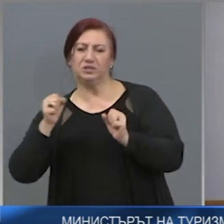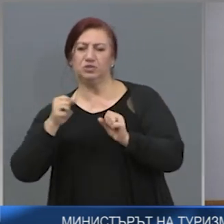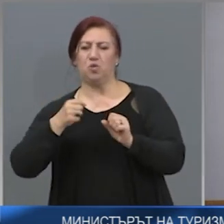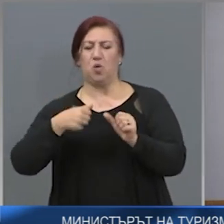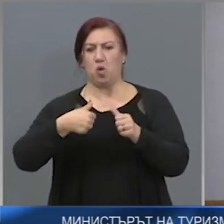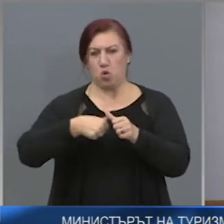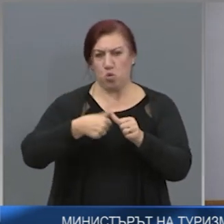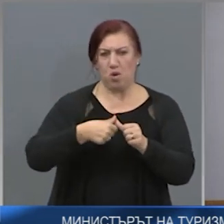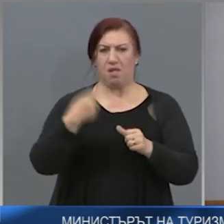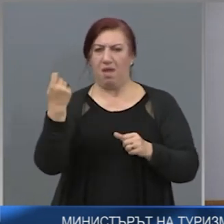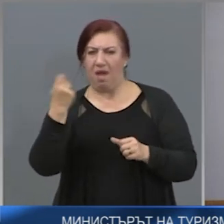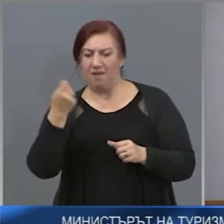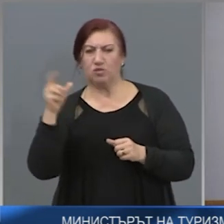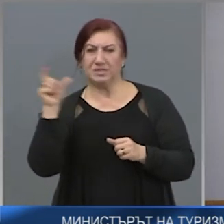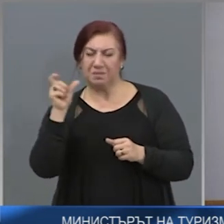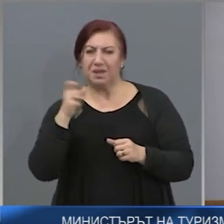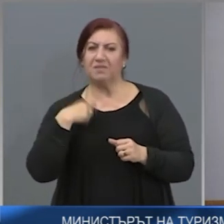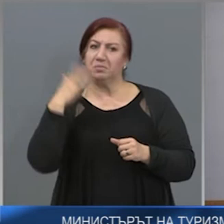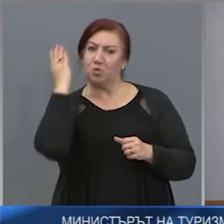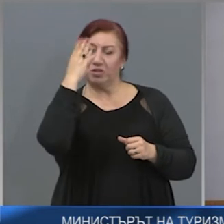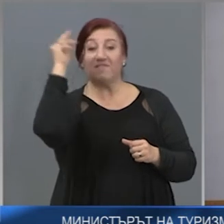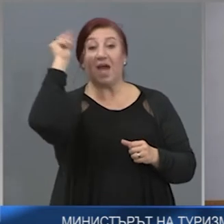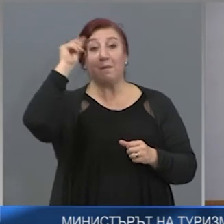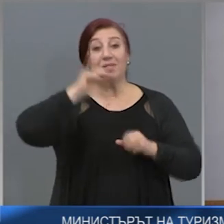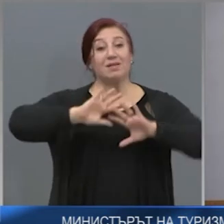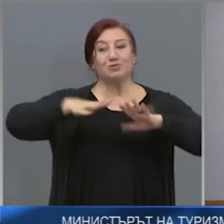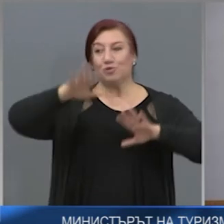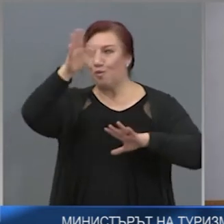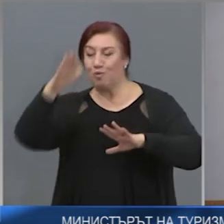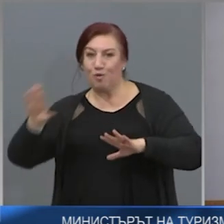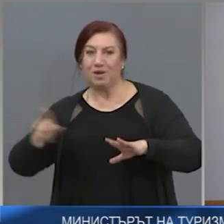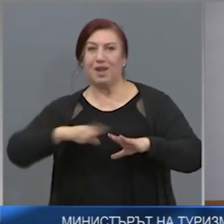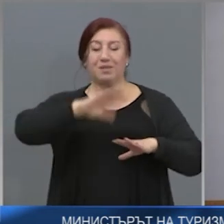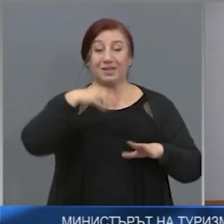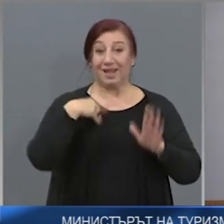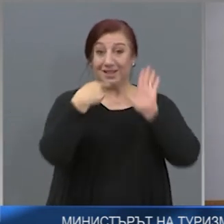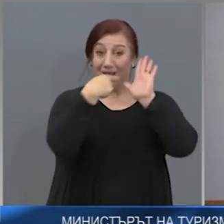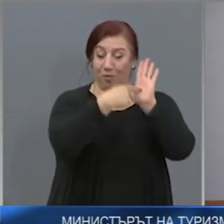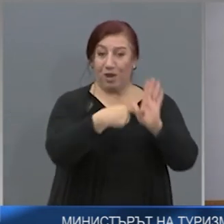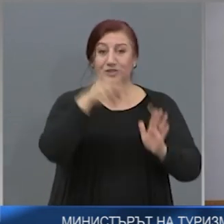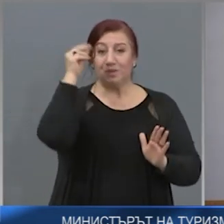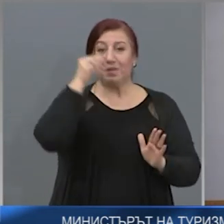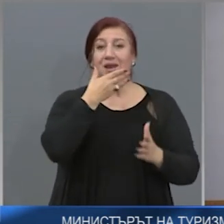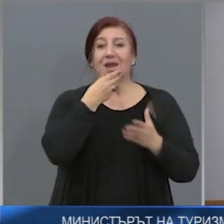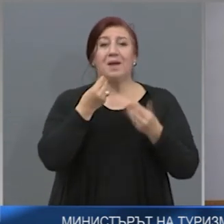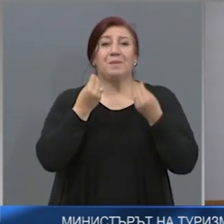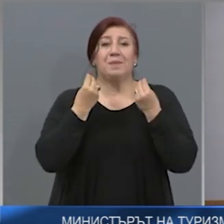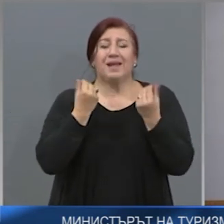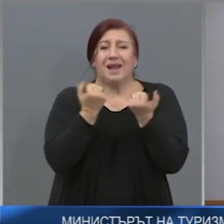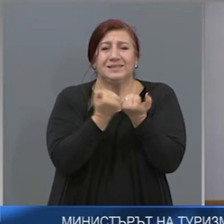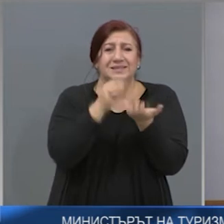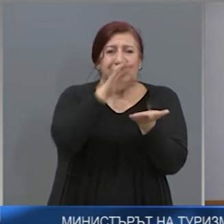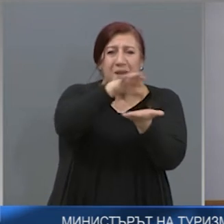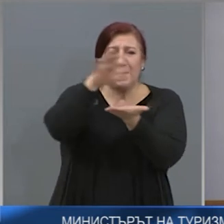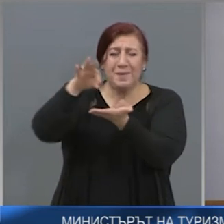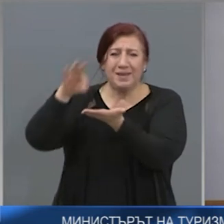като покажем с общи усилия какви са прекрасните места в нашата страна и я